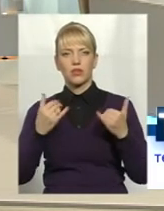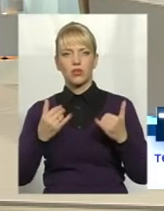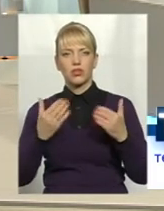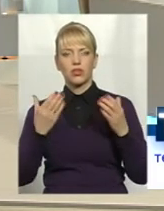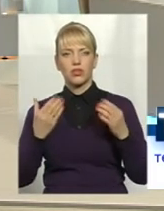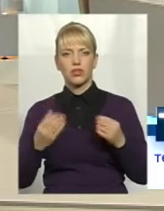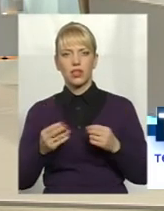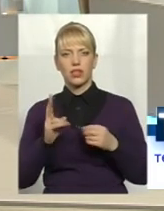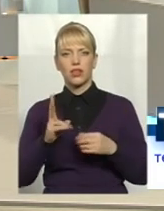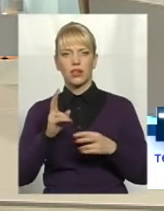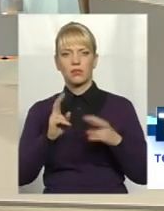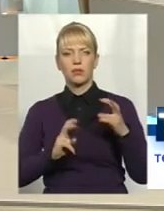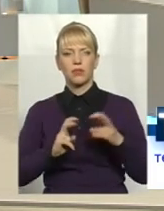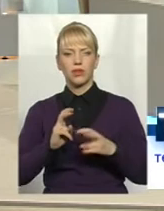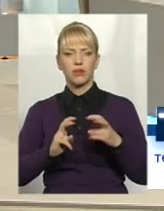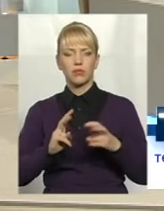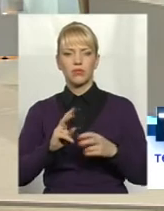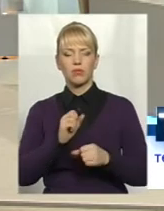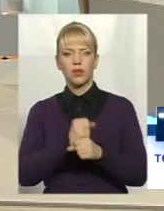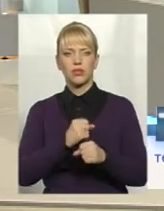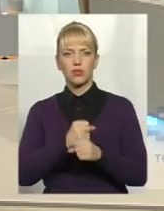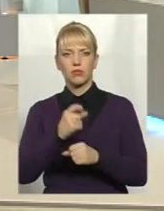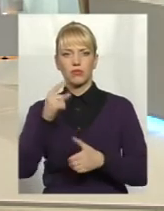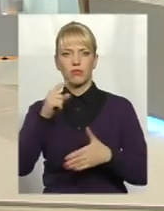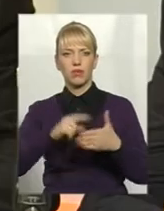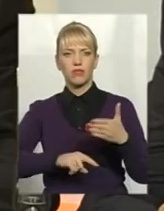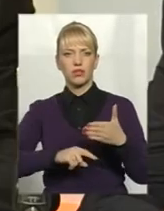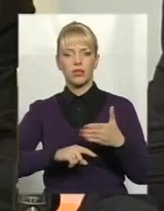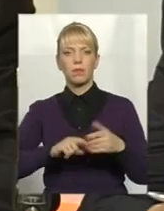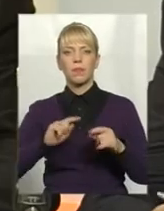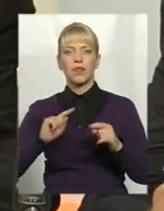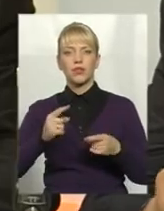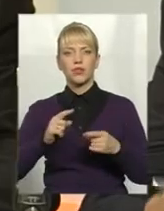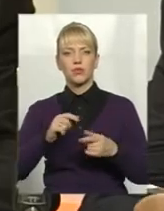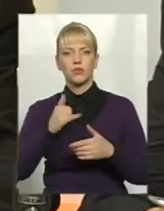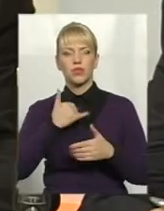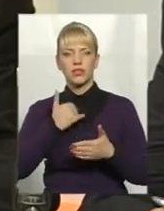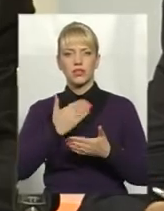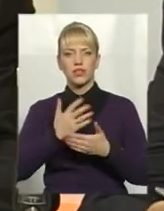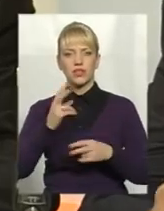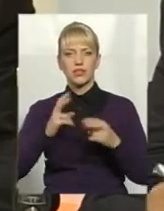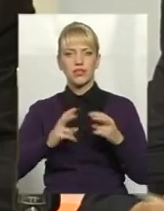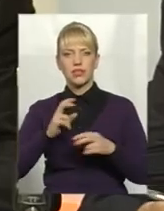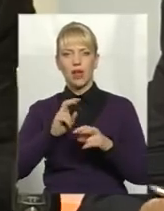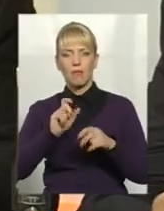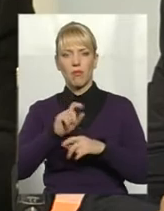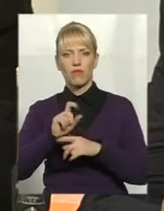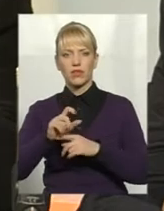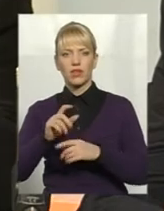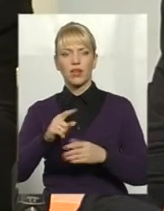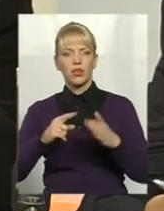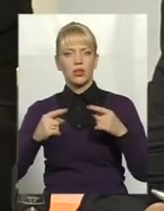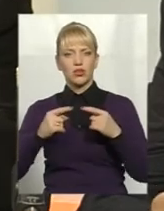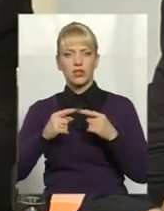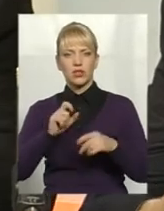як підприємство, працюємо впевнено. Через те, що в нас є замовлення, в нас є тверді замовлення, які